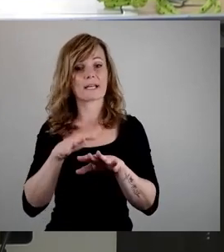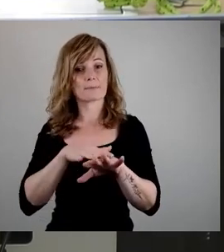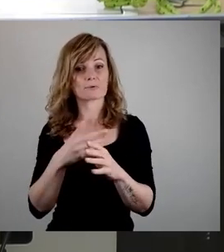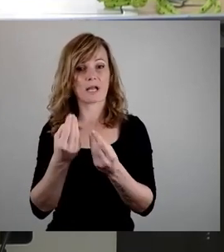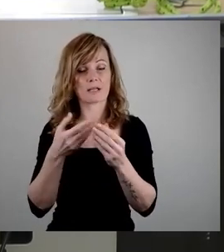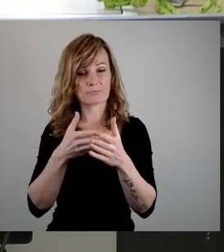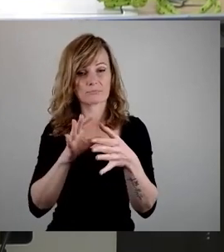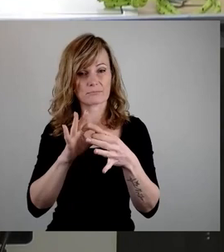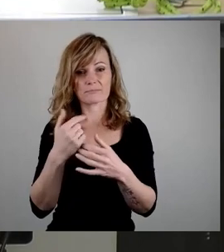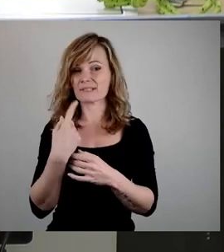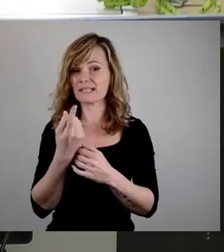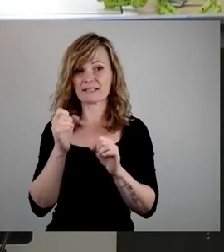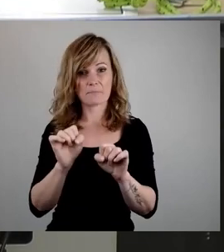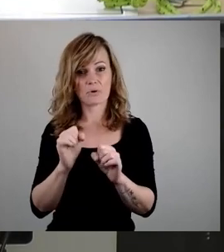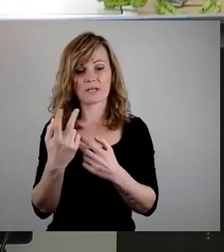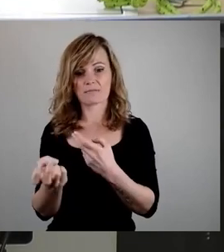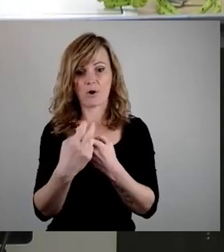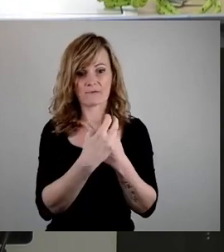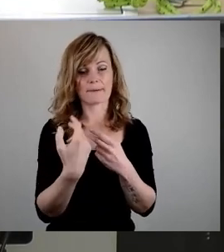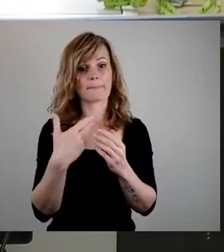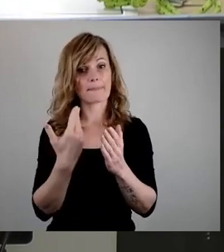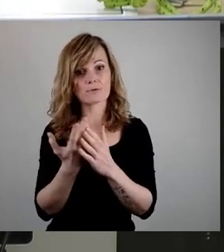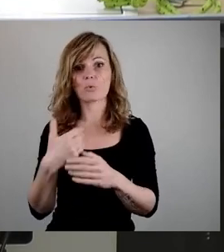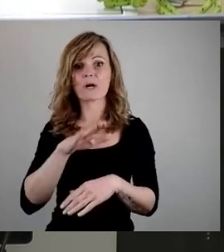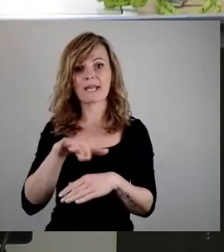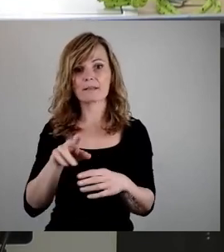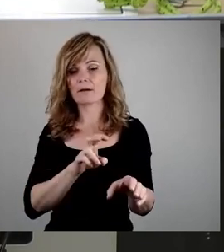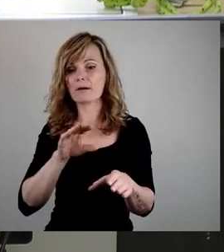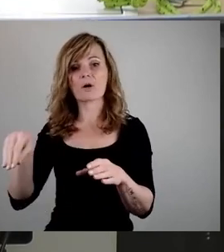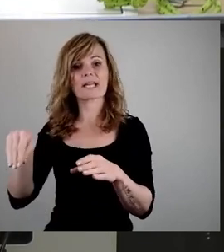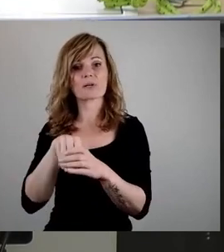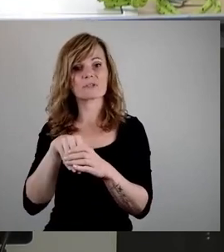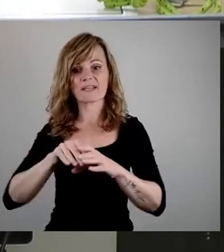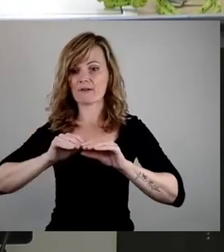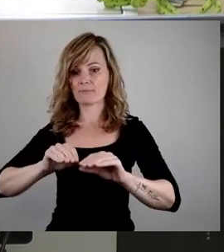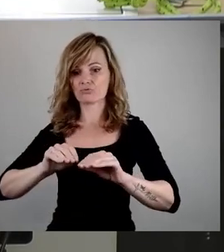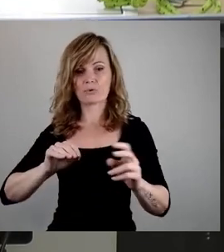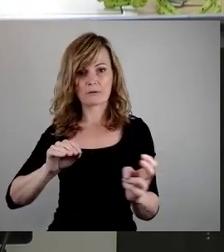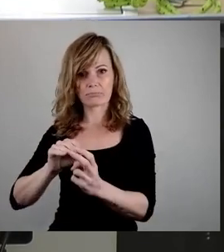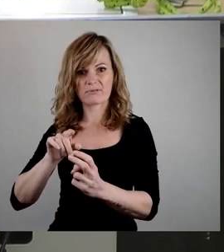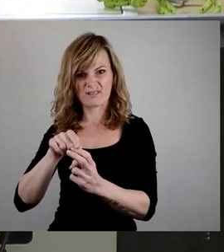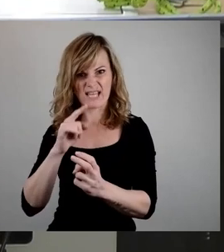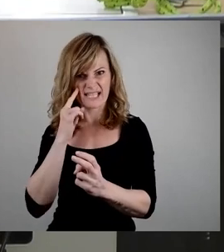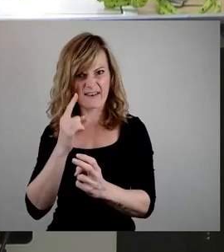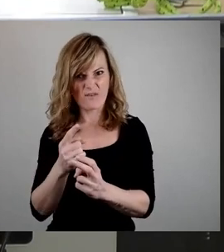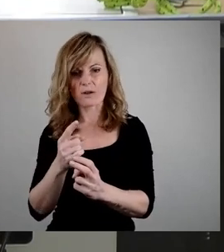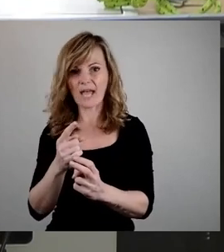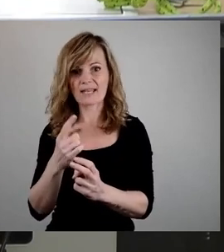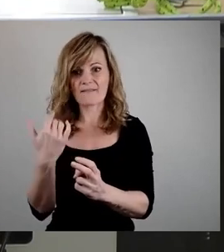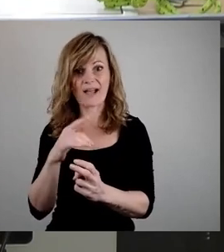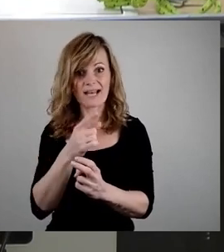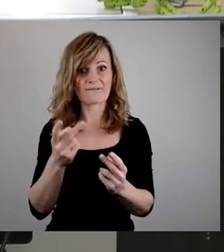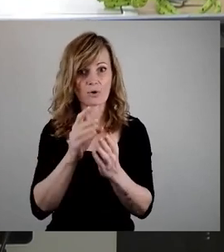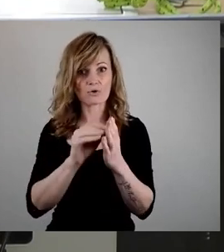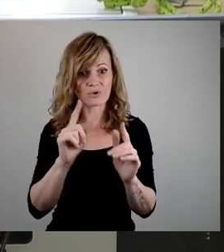In der Folge werden Kinder inklusiv beschult, nicht weil es im konkreten Falle sinnvoll wäre, sondern weil schlicht kein Platz an der Förderschule